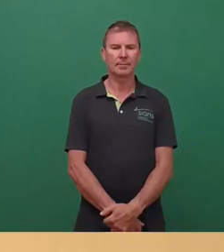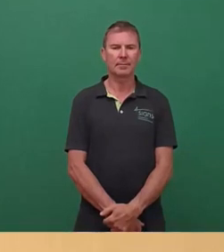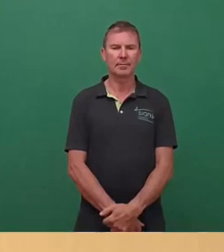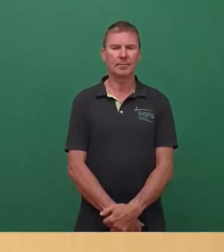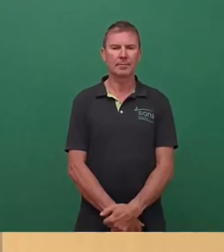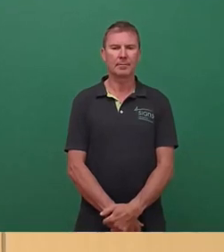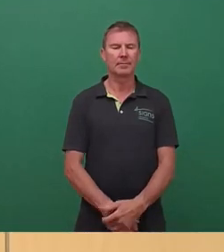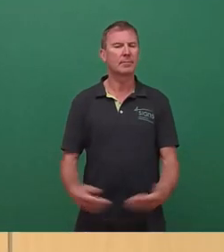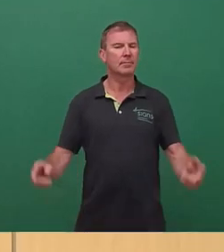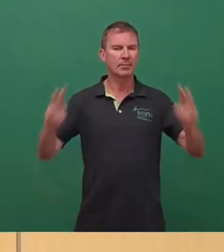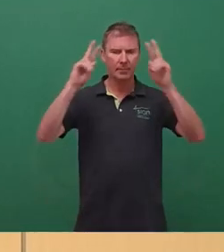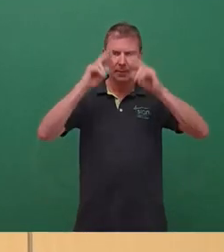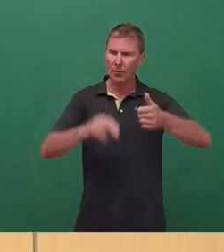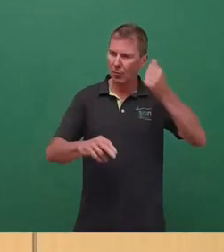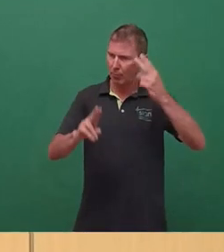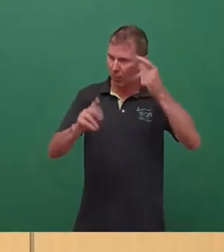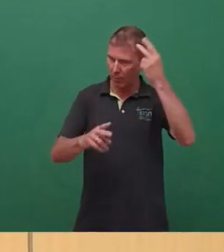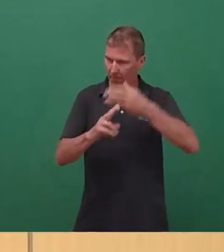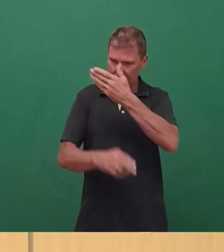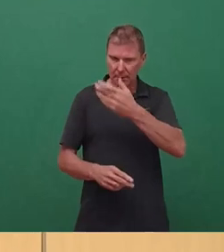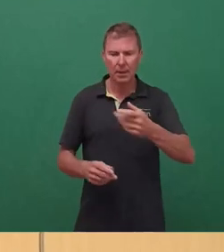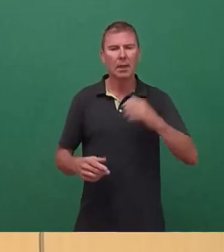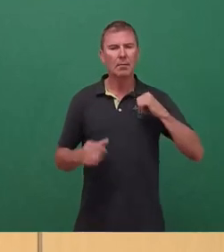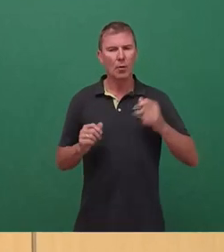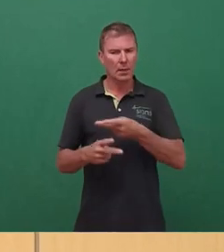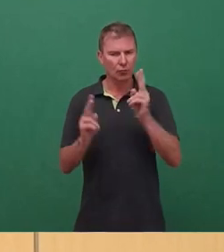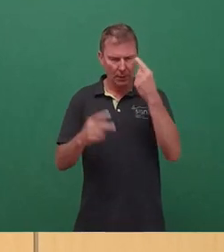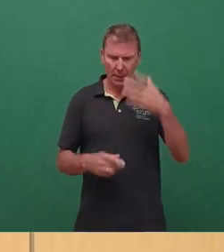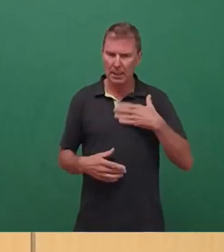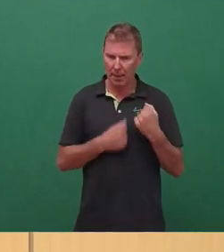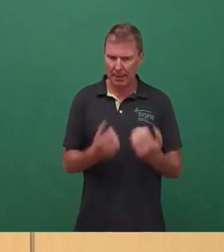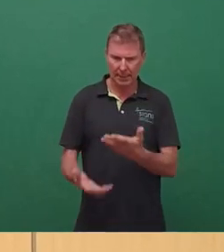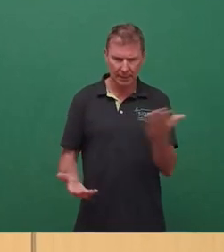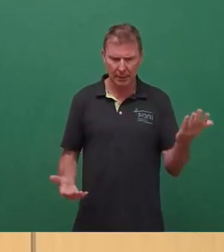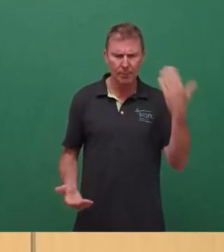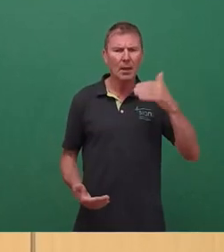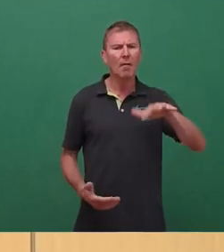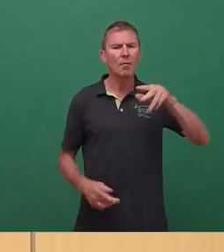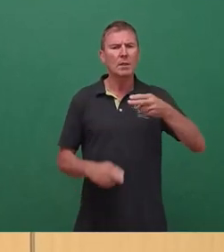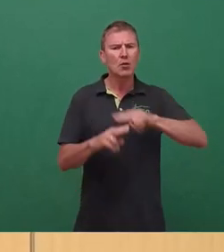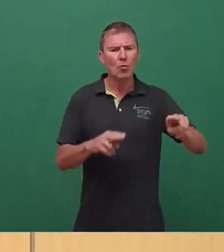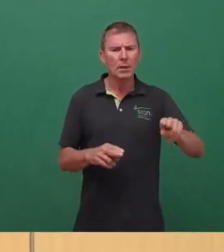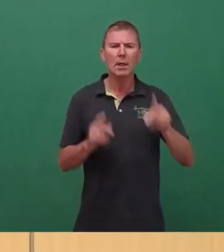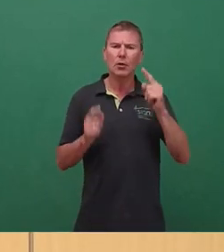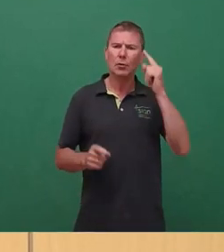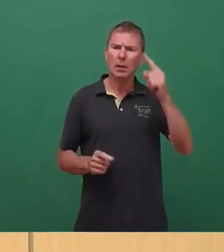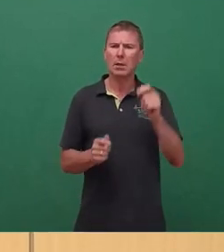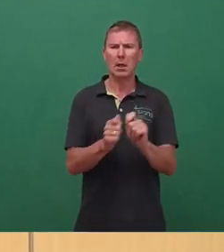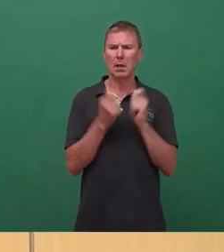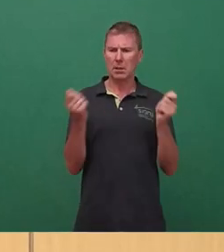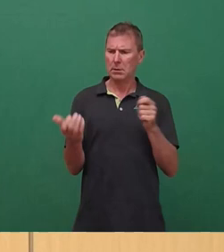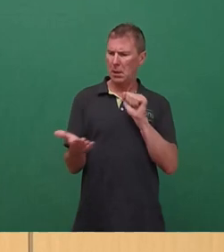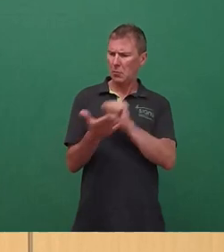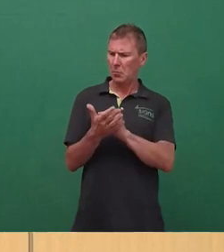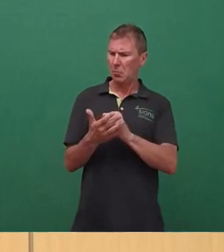Sehr geehrter Herr Oberbürgermeister, Kolleginnen und Kollegen Stadträte, liebe Gäste. Am 15. Juni wurden auch wir Stadträte von einer Zeitungsmeldung überrascht.